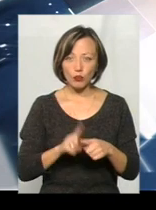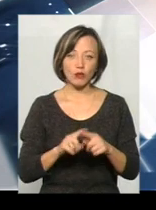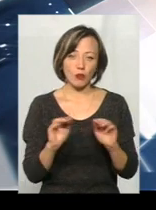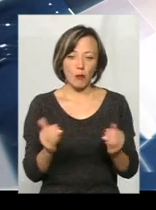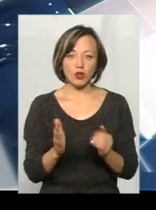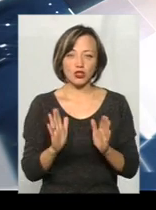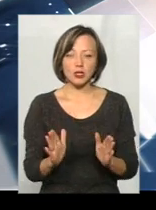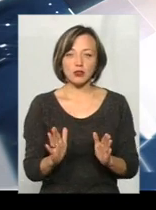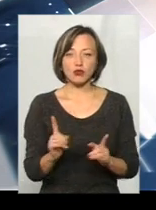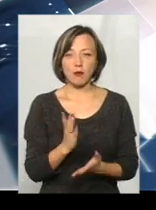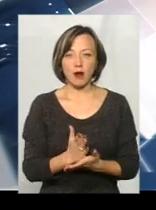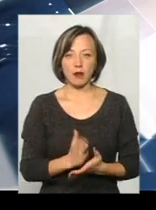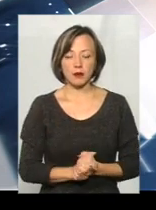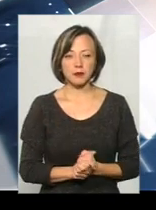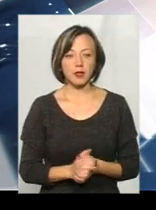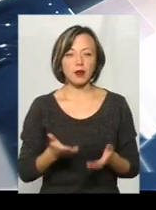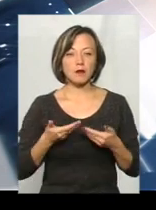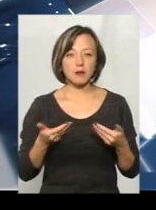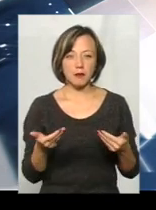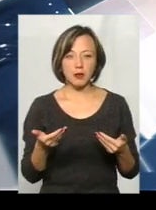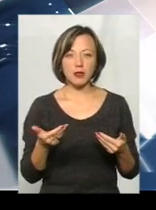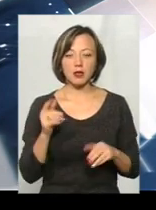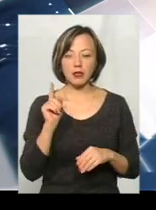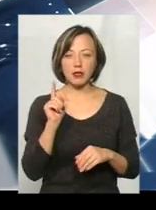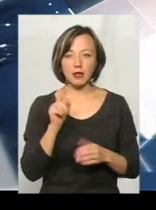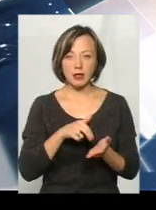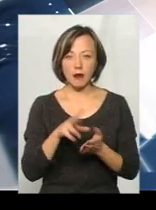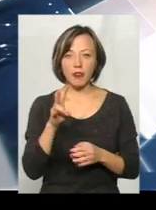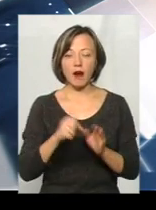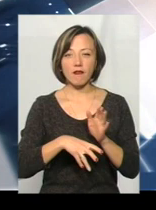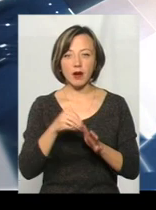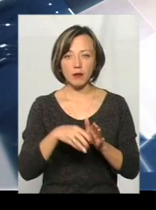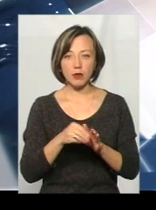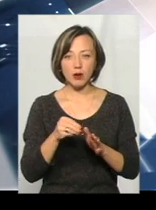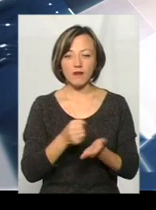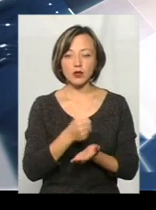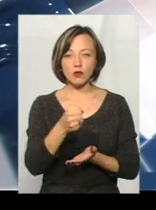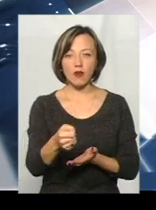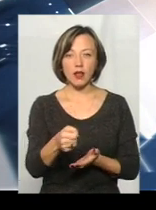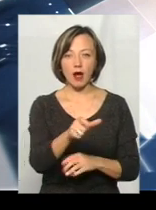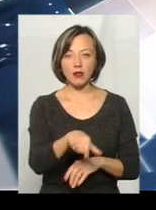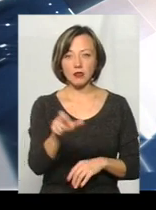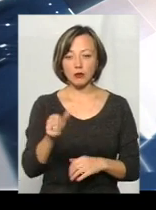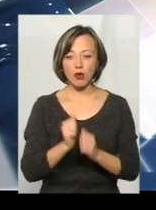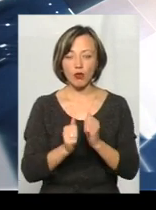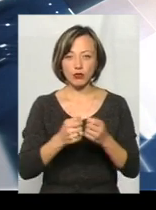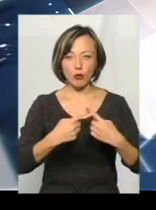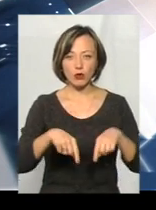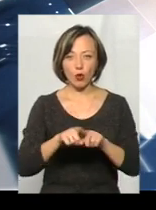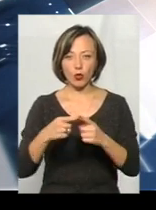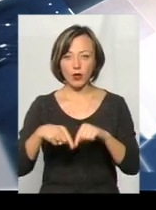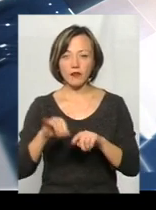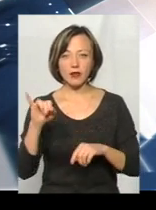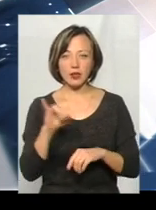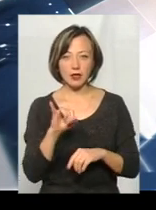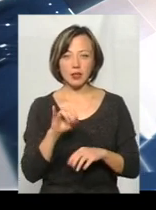лише тим, що маємо. Ми йдемо там на виборі шляхом висування кандидатів по кожному із округів і